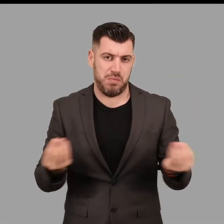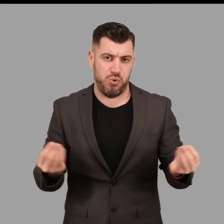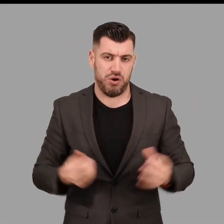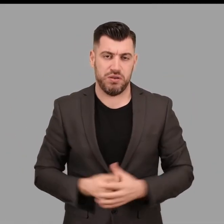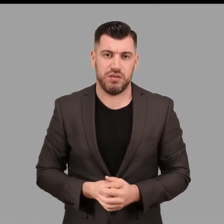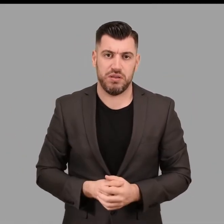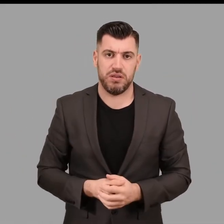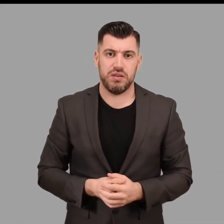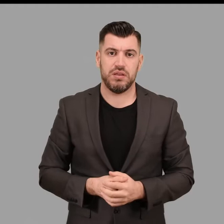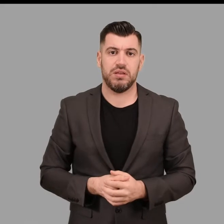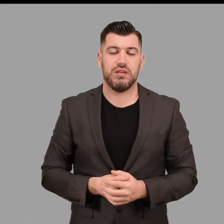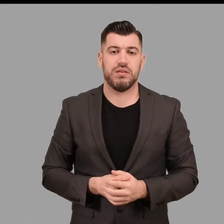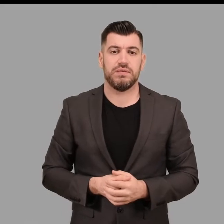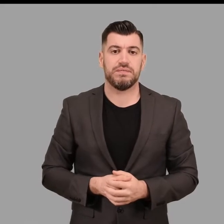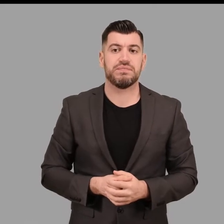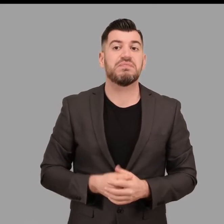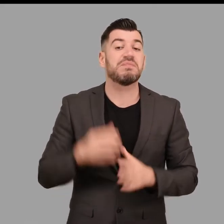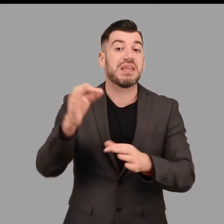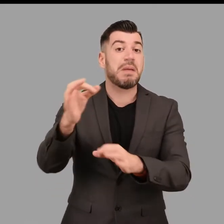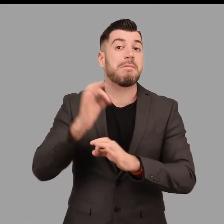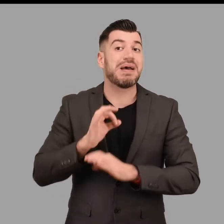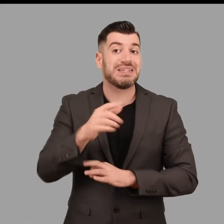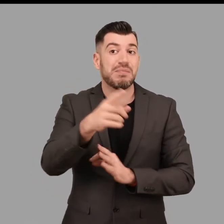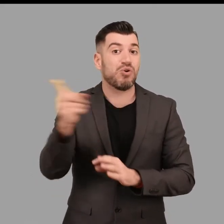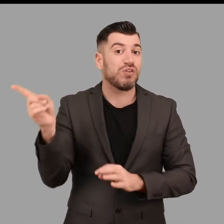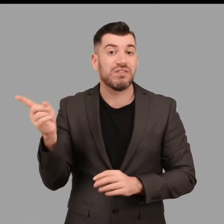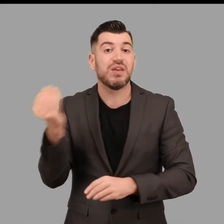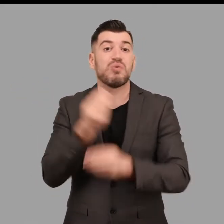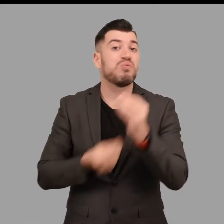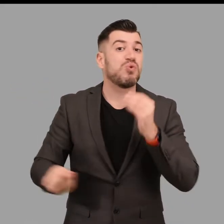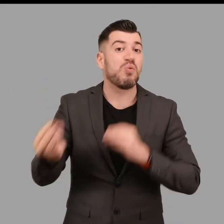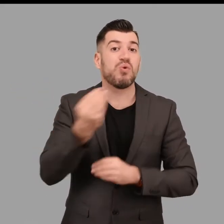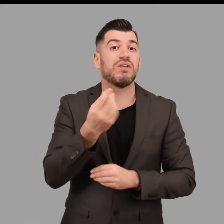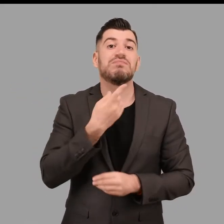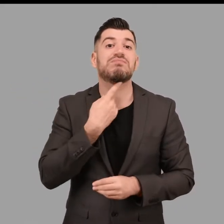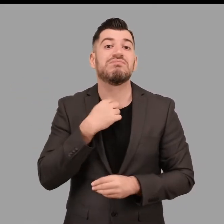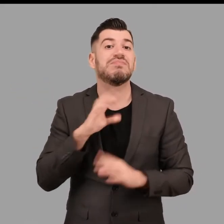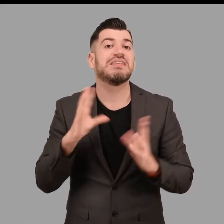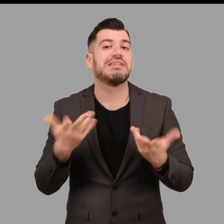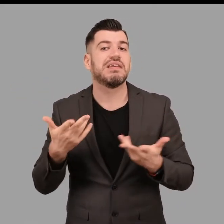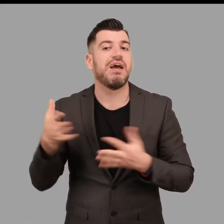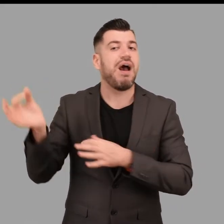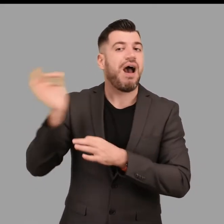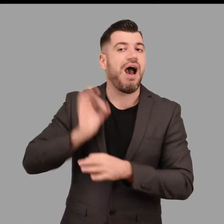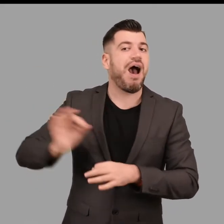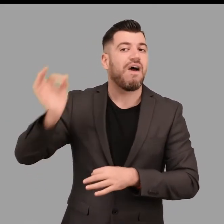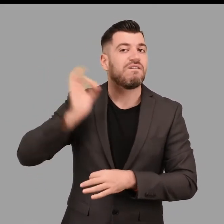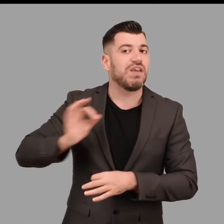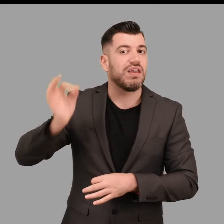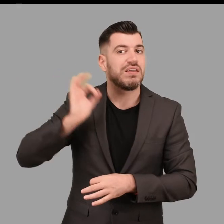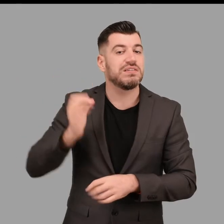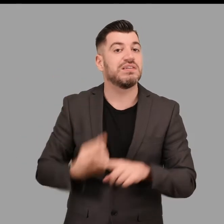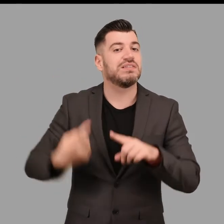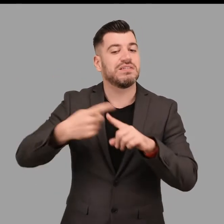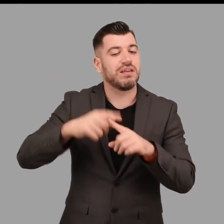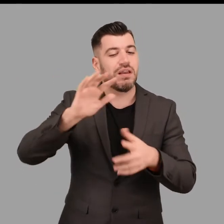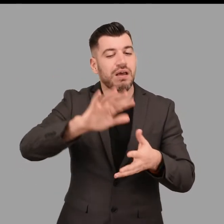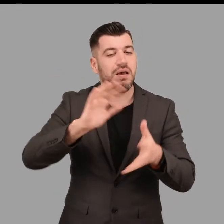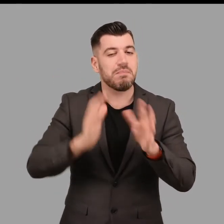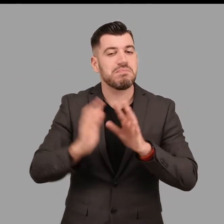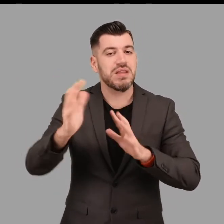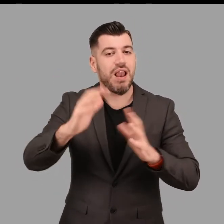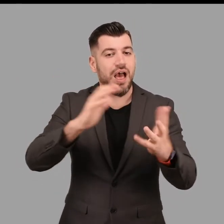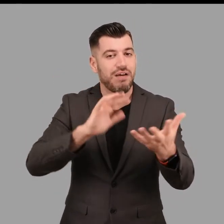Καθώς όπως επιθύμαναν βασίστηκαν κυρίως στην αφήγηση και στη λεκτική περιγραφή των αντικειμένων σε συνδυασμό με την ψηλάφιση για την